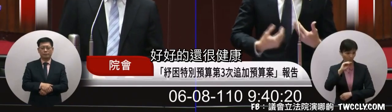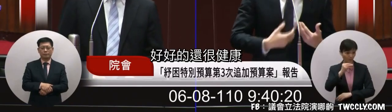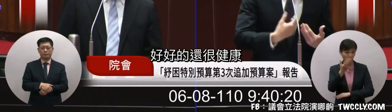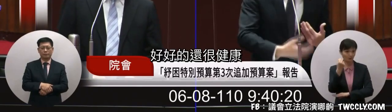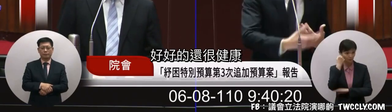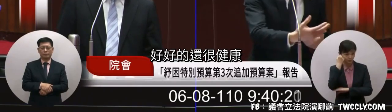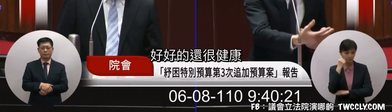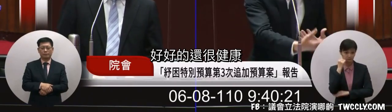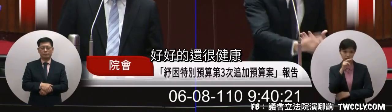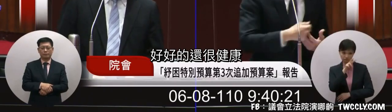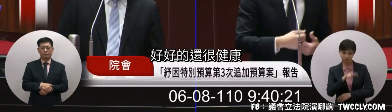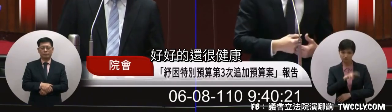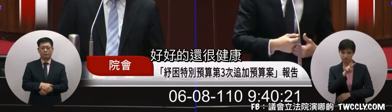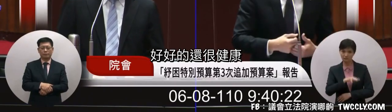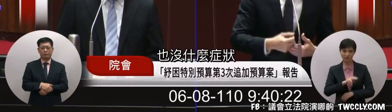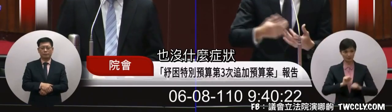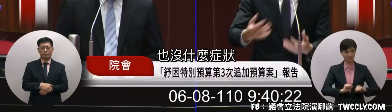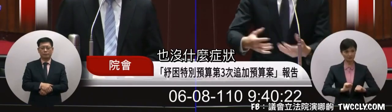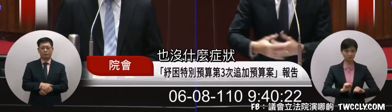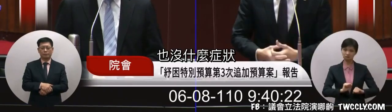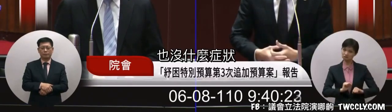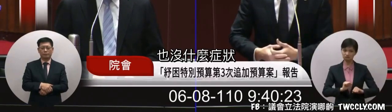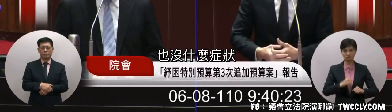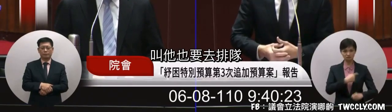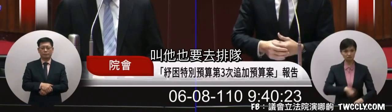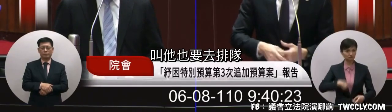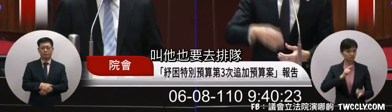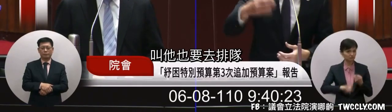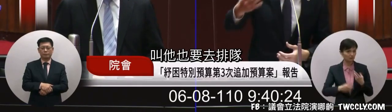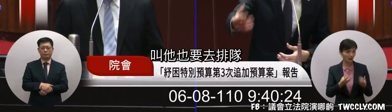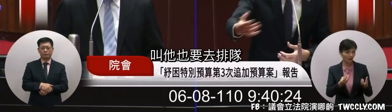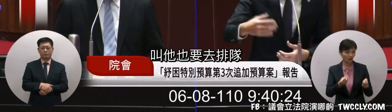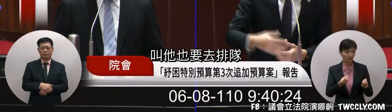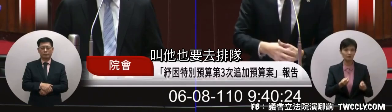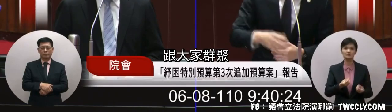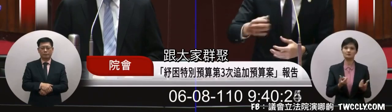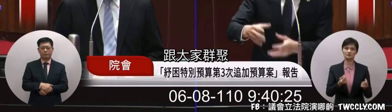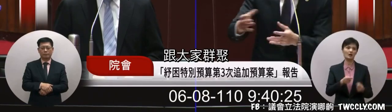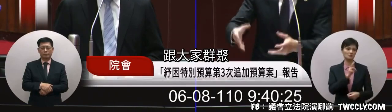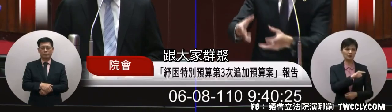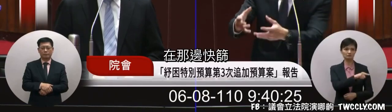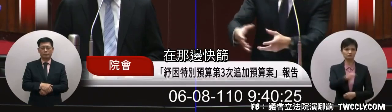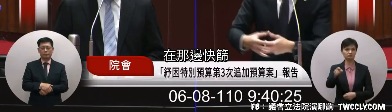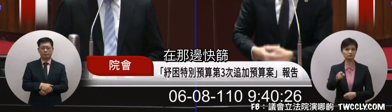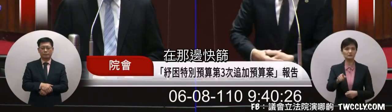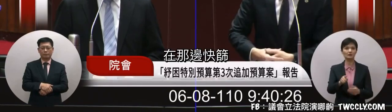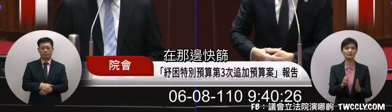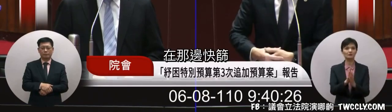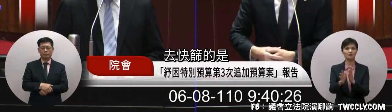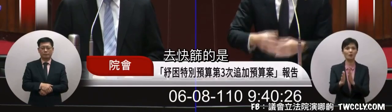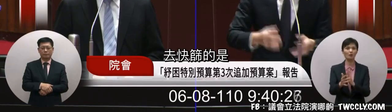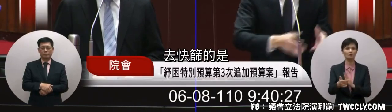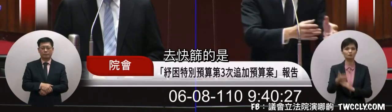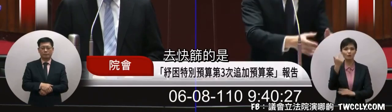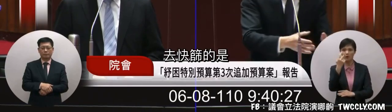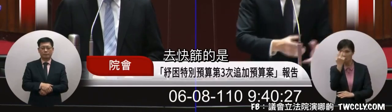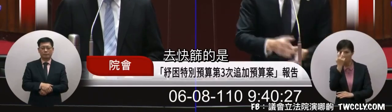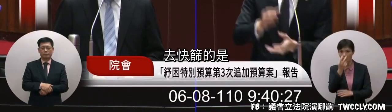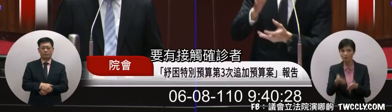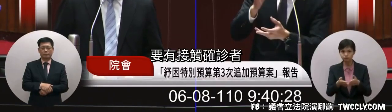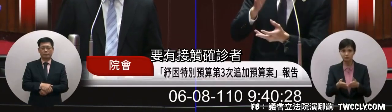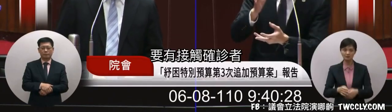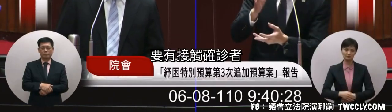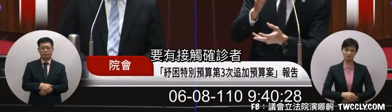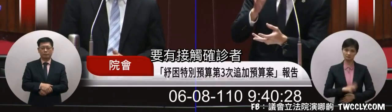好色好色好色又很健康也沒有什麼政策叫他也要去拜託跟大家群聚在那裡快胎去快胎